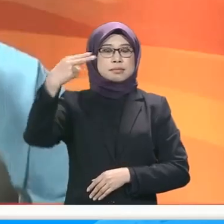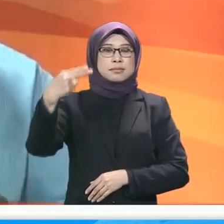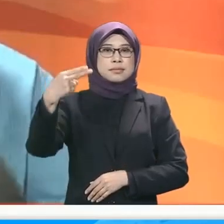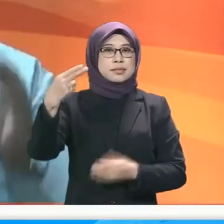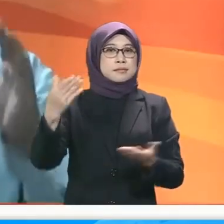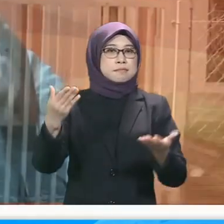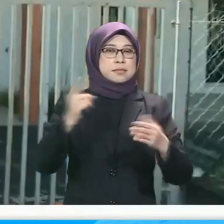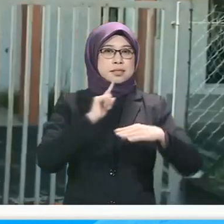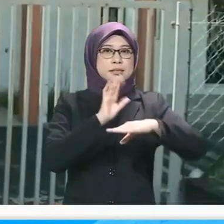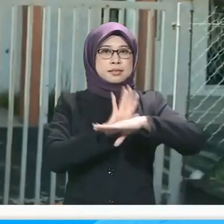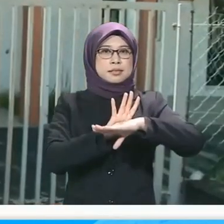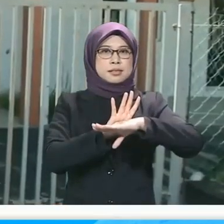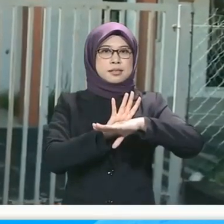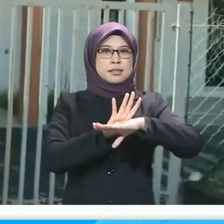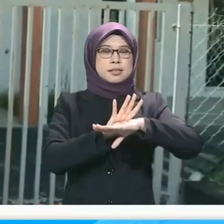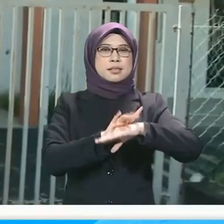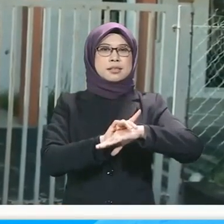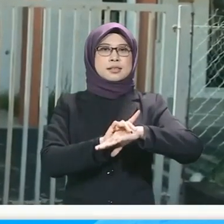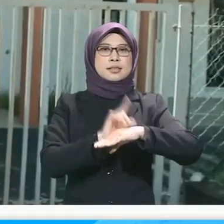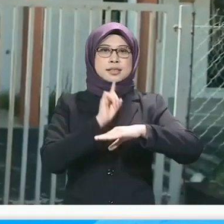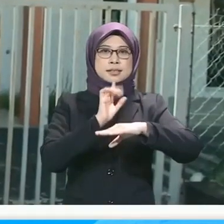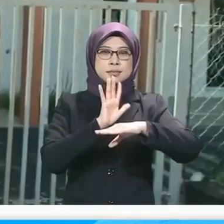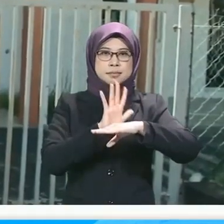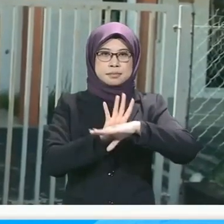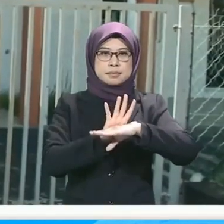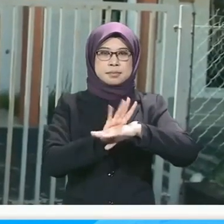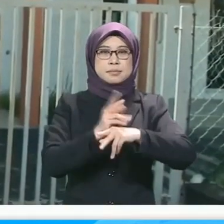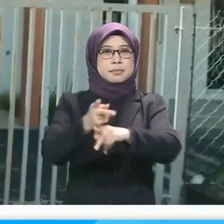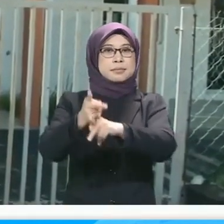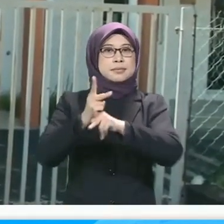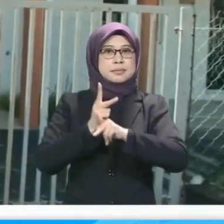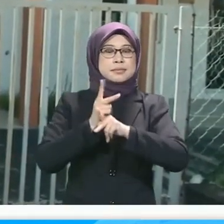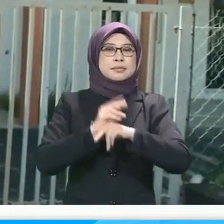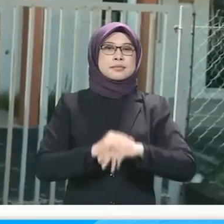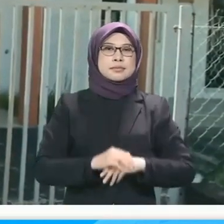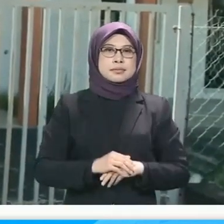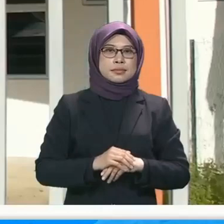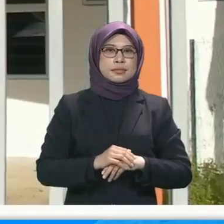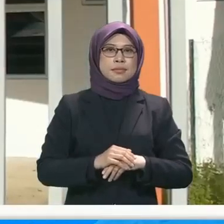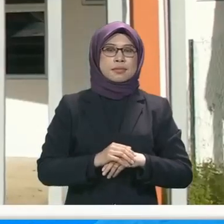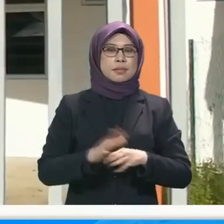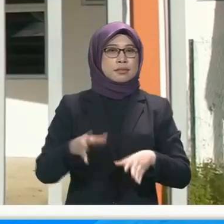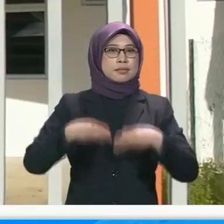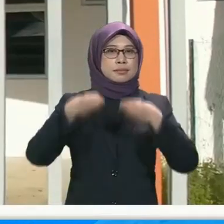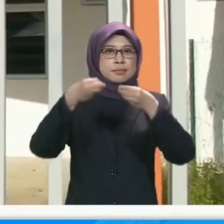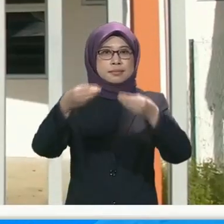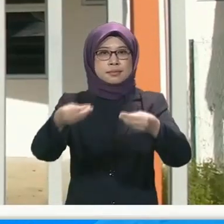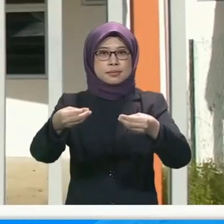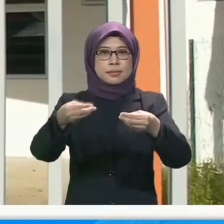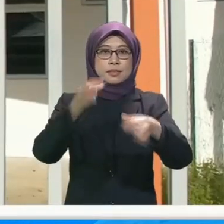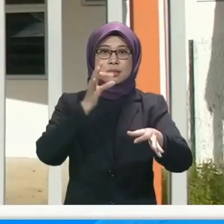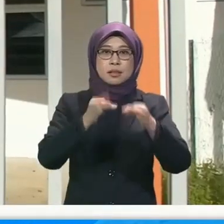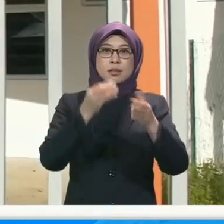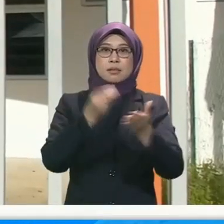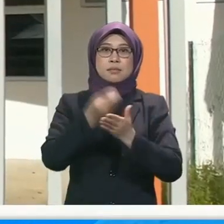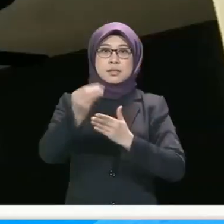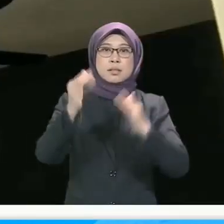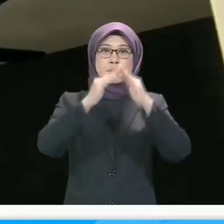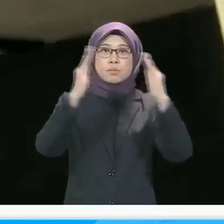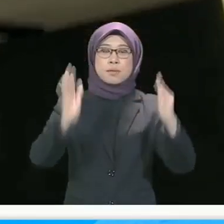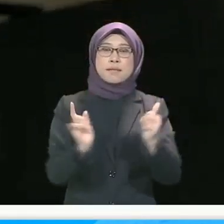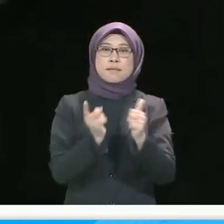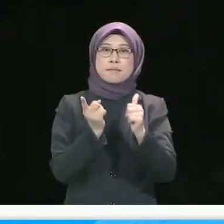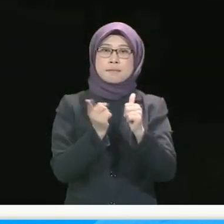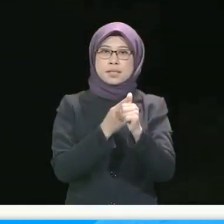ialah jamin pinjam. Ini adalah apa yang kita telah tawar. Kita nak kata kalau beli rumah pertama,